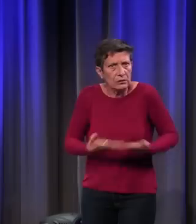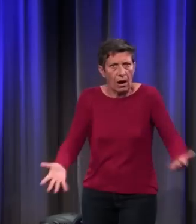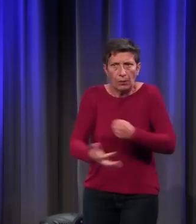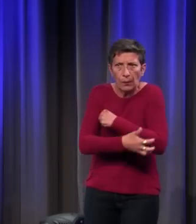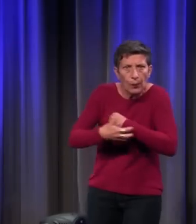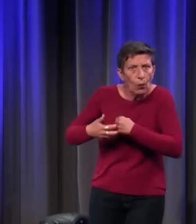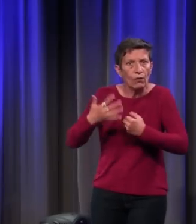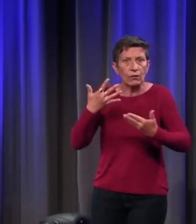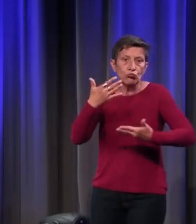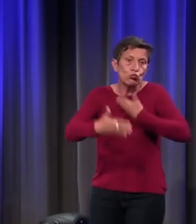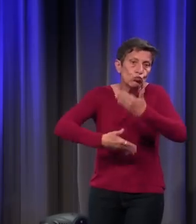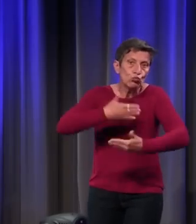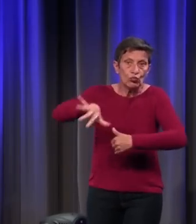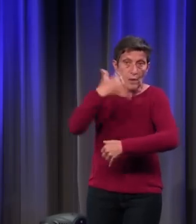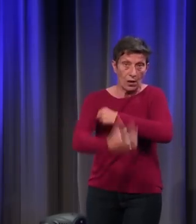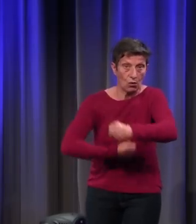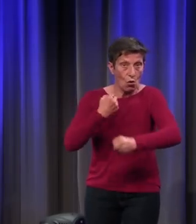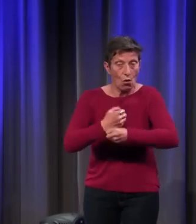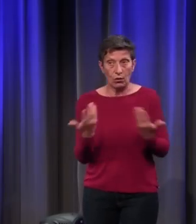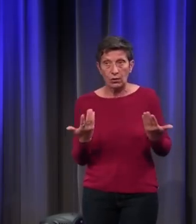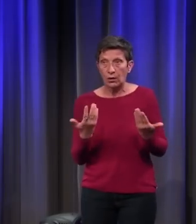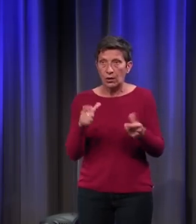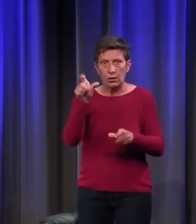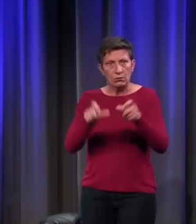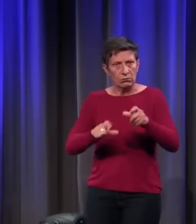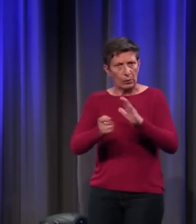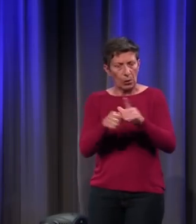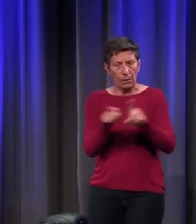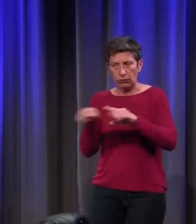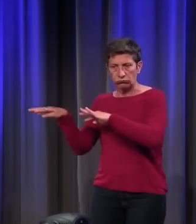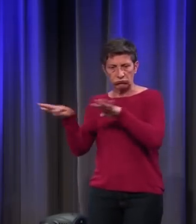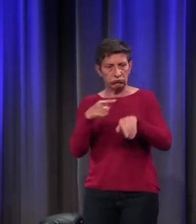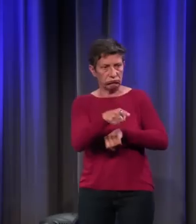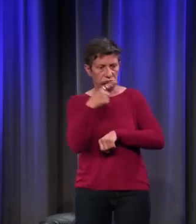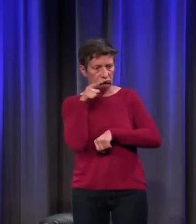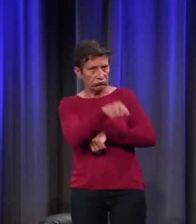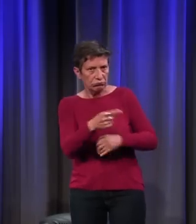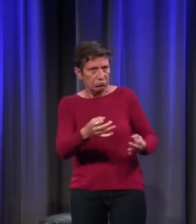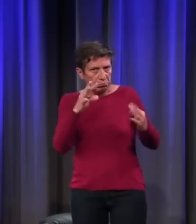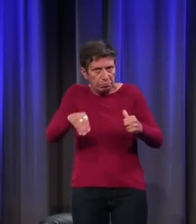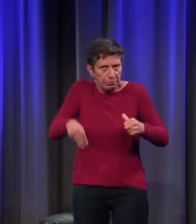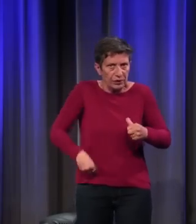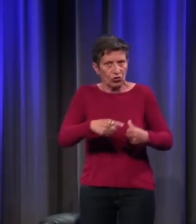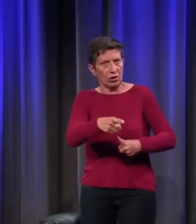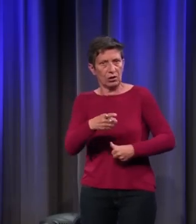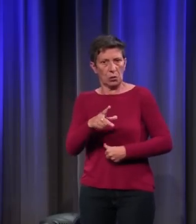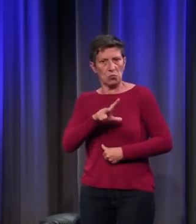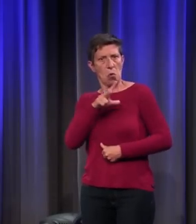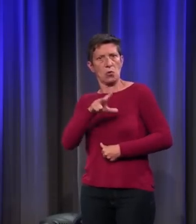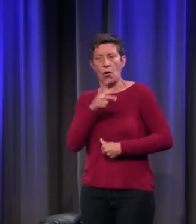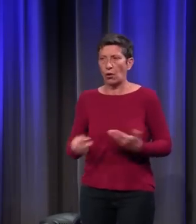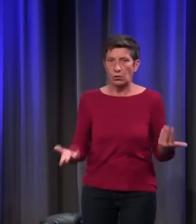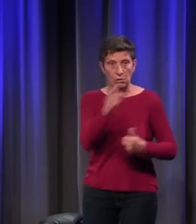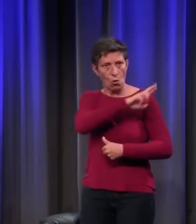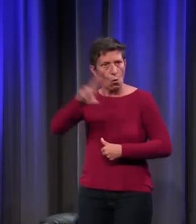durer une quinzaine d'années et les contemporains ressentent ça comme un péché, presque un péché d'orgueil. C'est un roi,